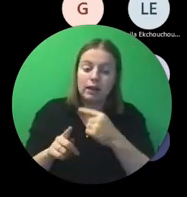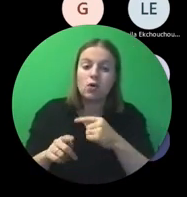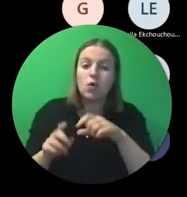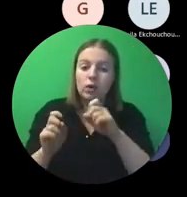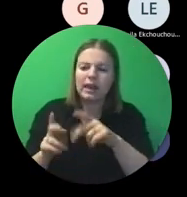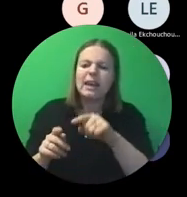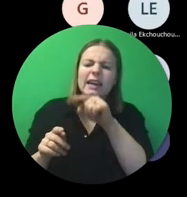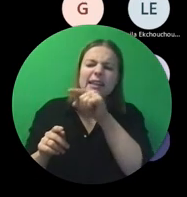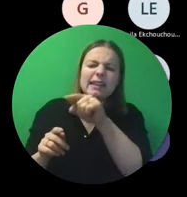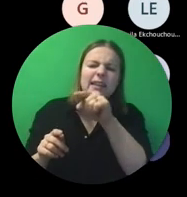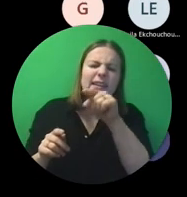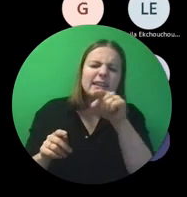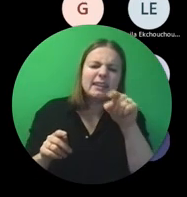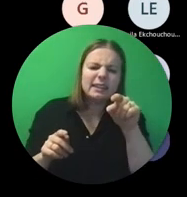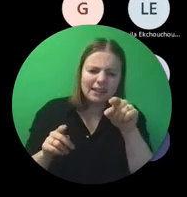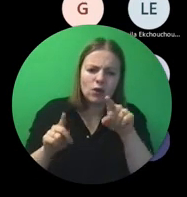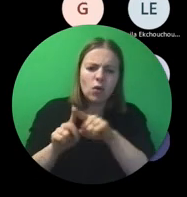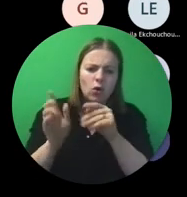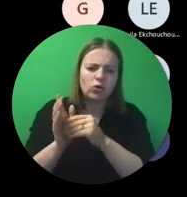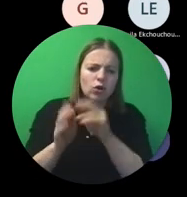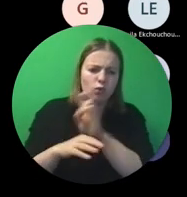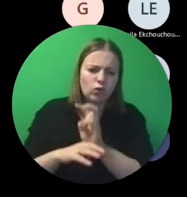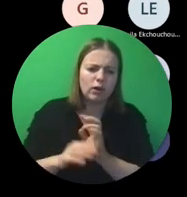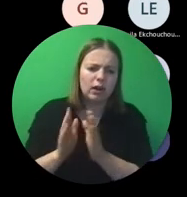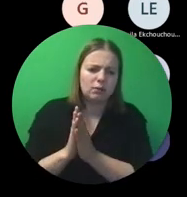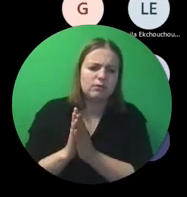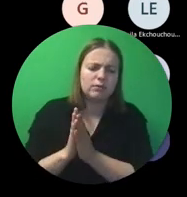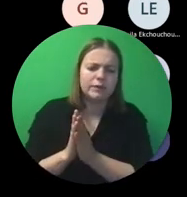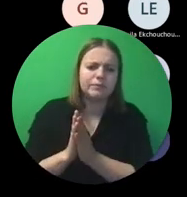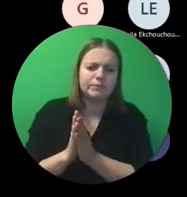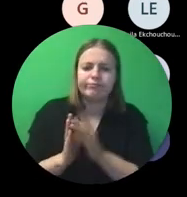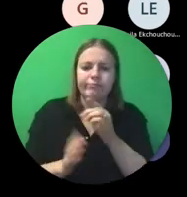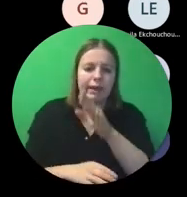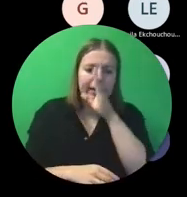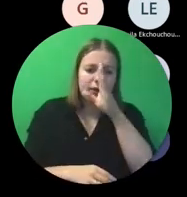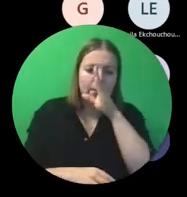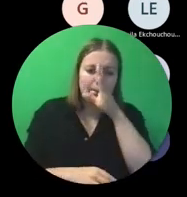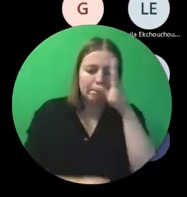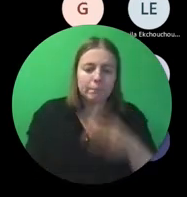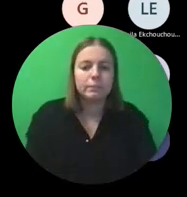oké, en haal er die over vijf ook nog eens uit. Dat is dus random.